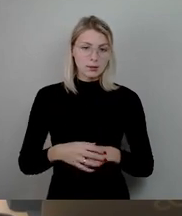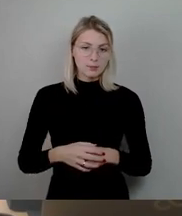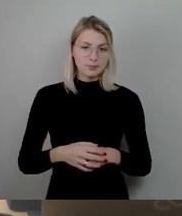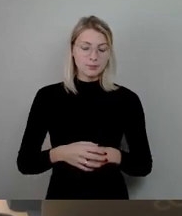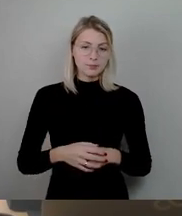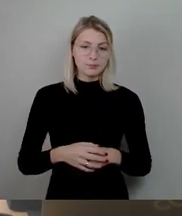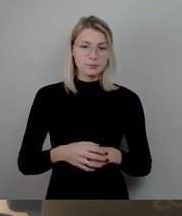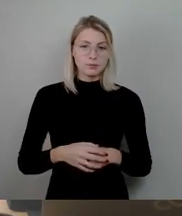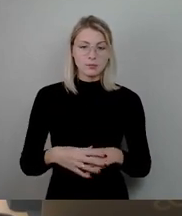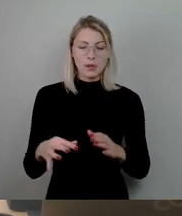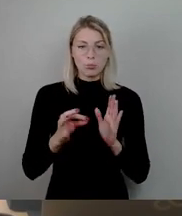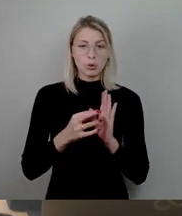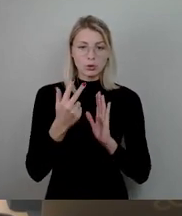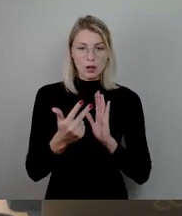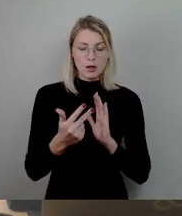3 auf.